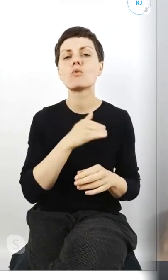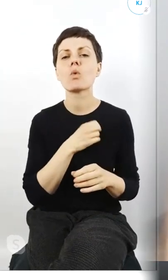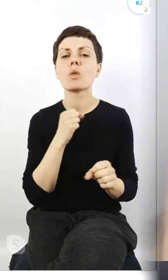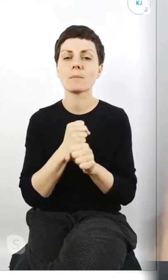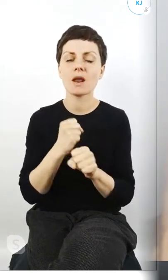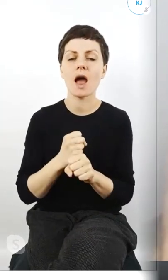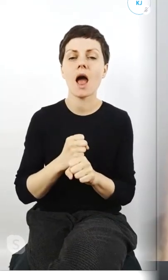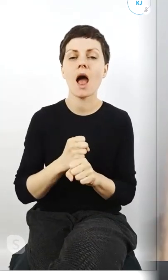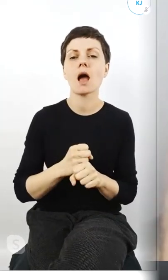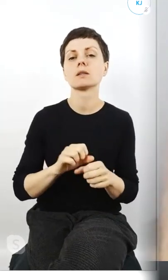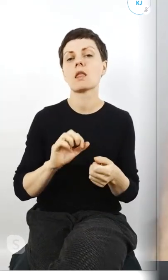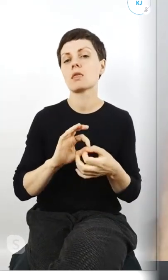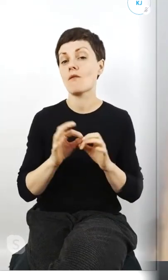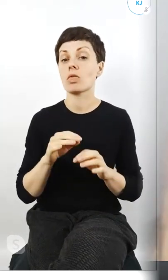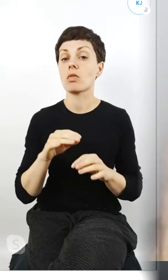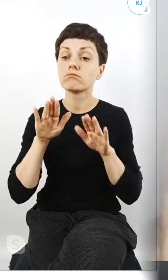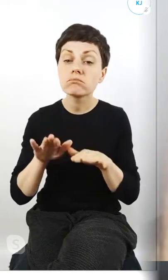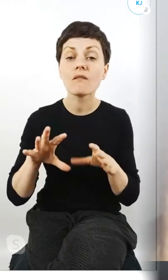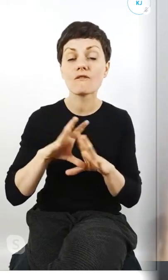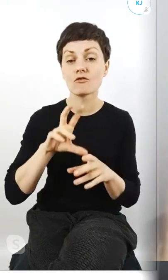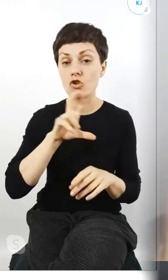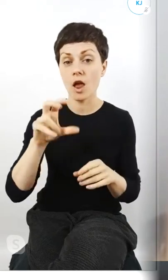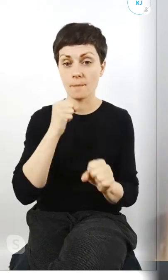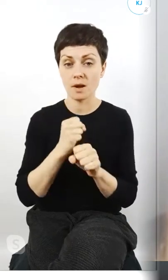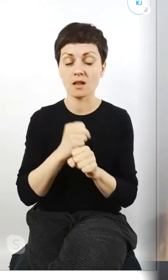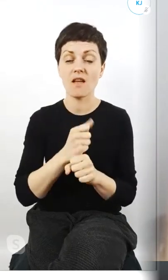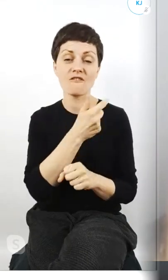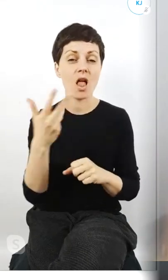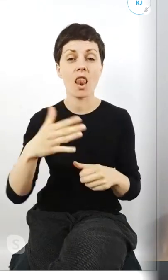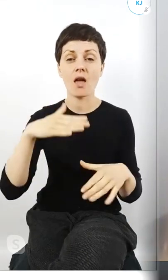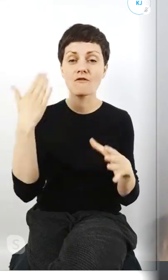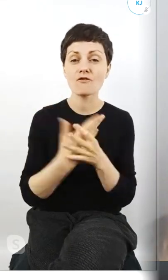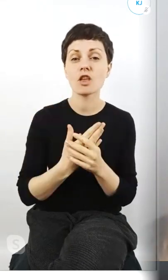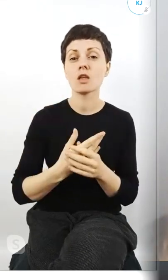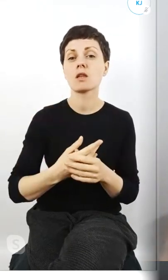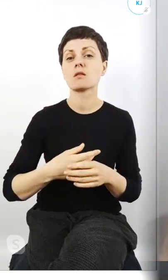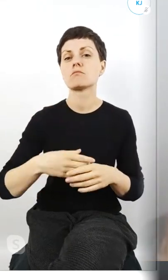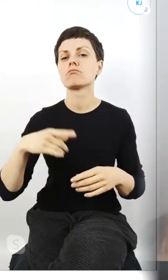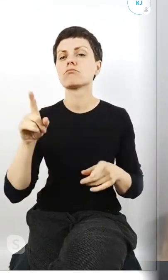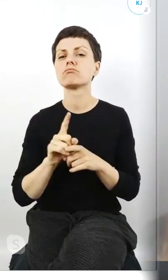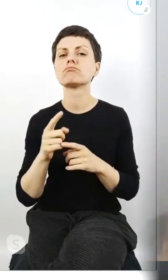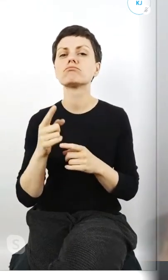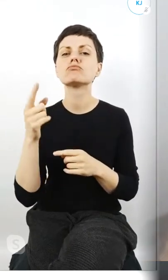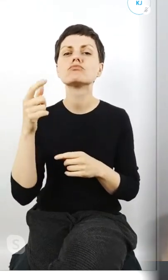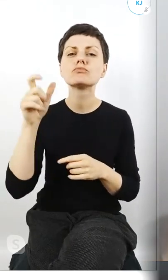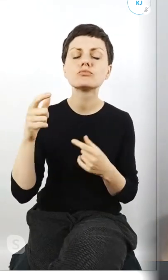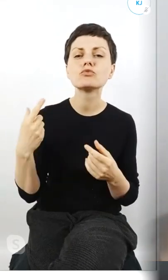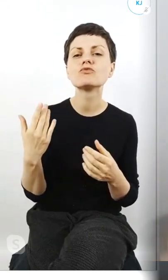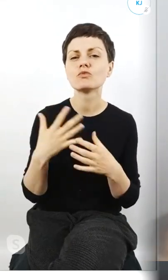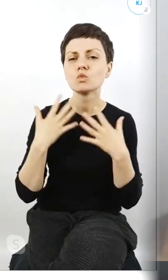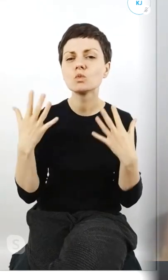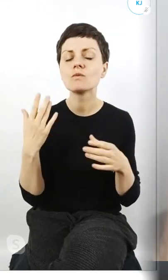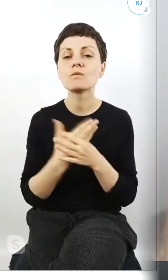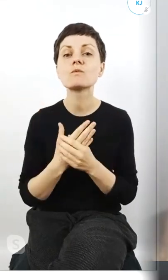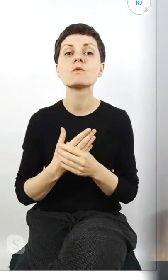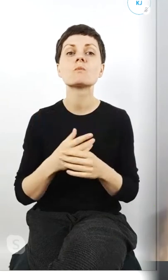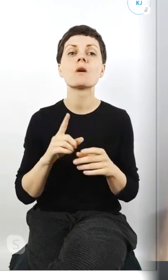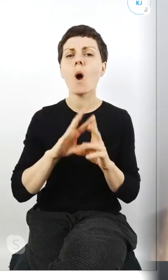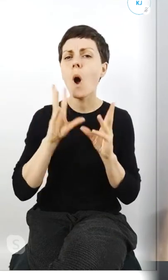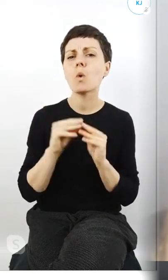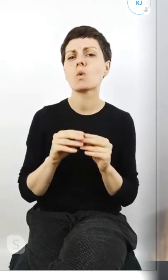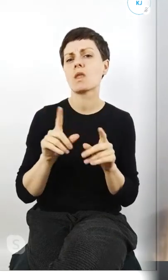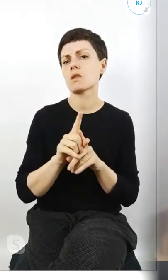często będąc w pracy, też wiele firm, przedsiębiorstw, fundacji, ogólnie Centrów Kultury